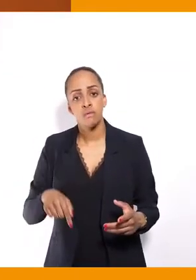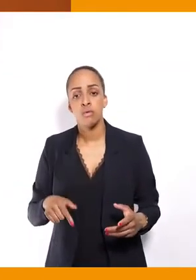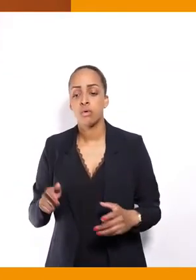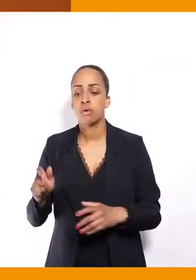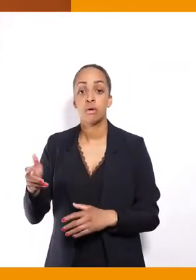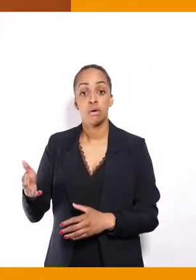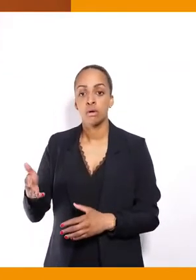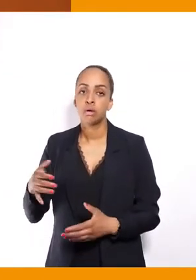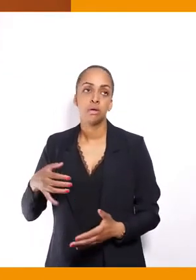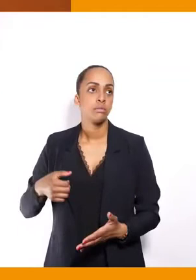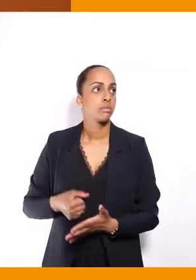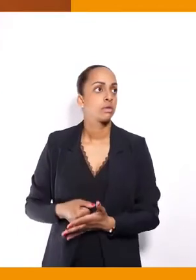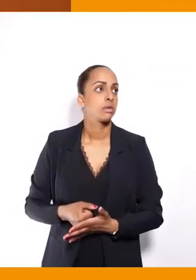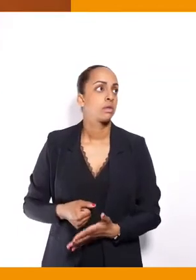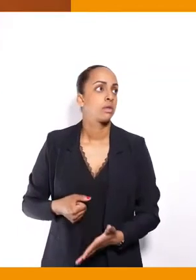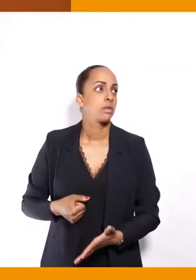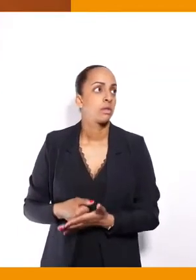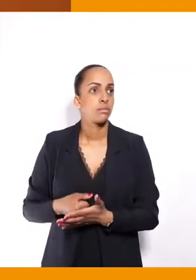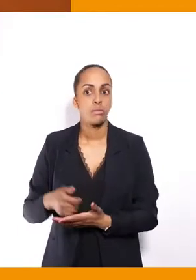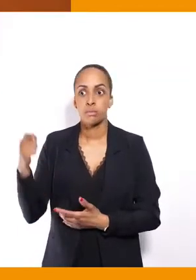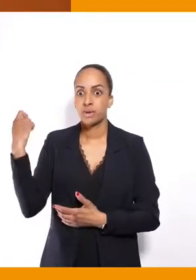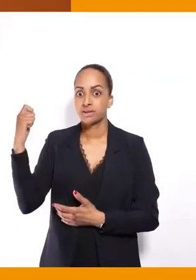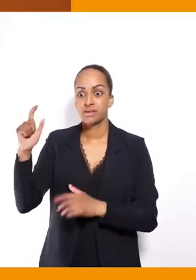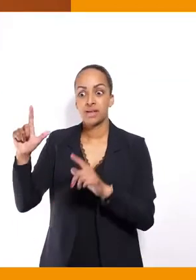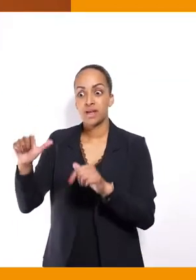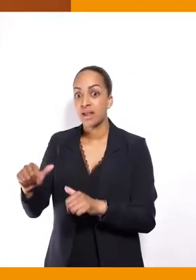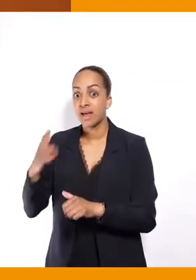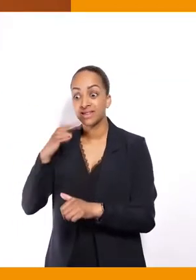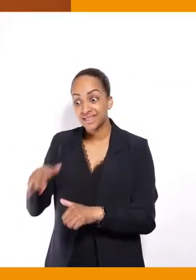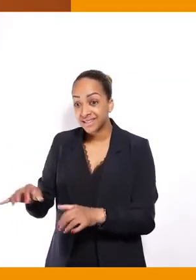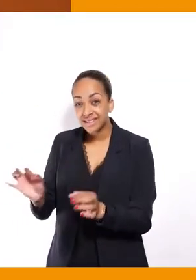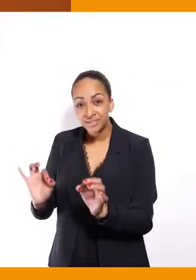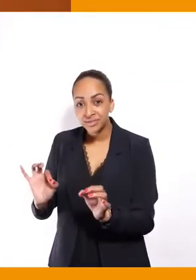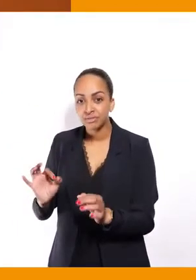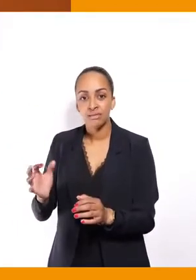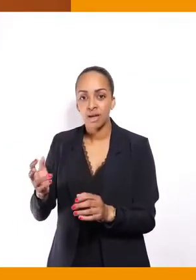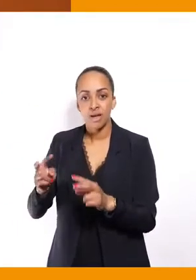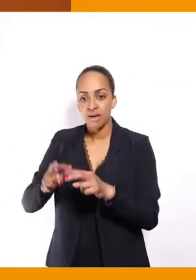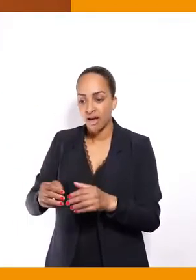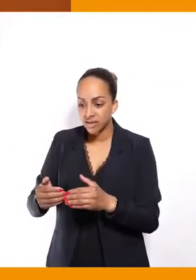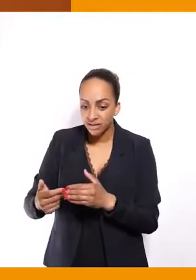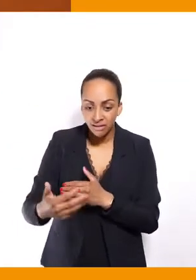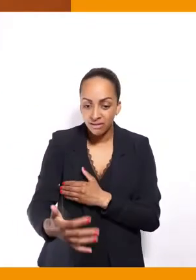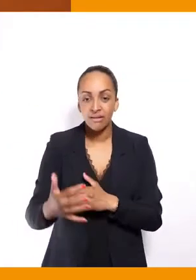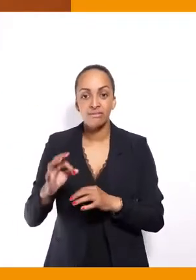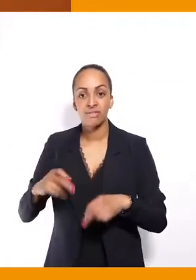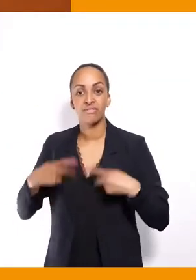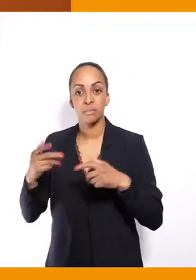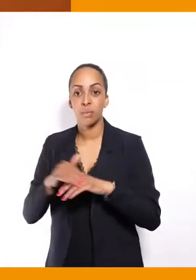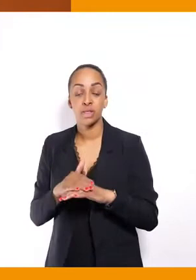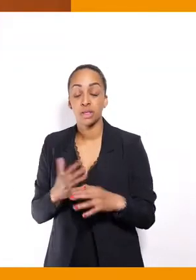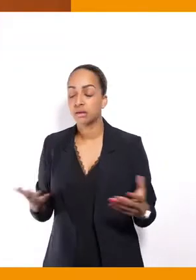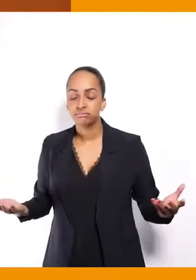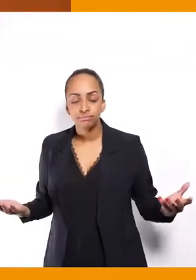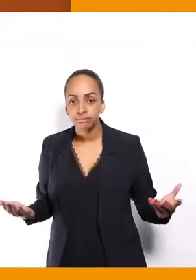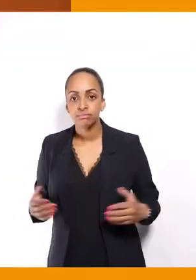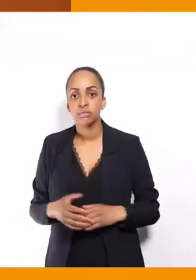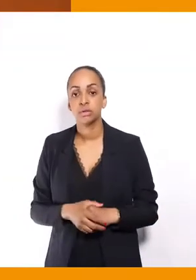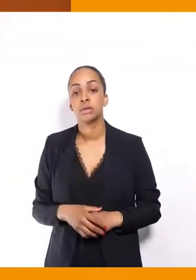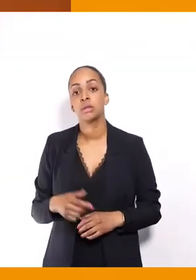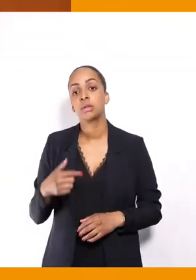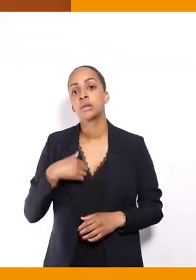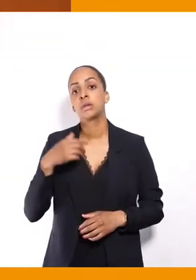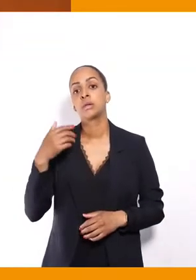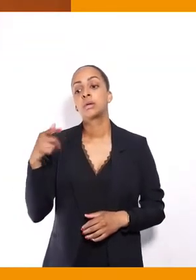présidentielles, on va passer à côté de beaucoup de choses pour le reste de la vie politique. On rappelle quand même que la puissance publique